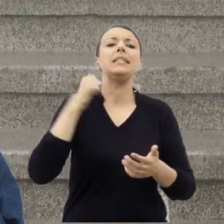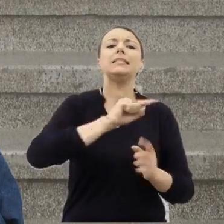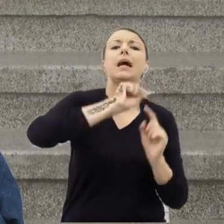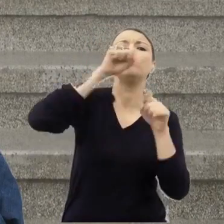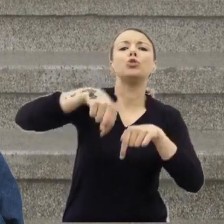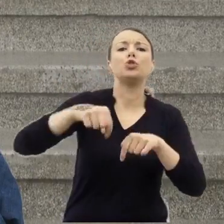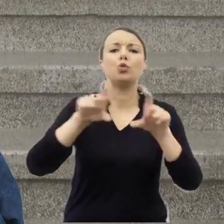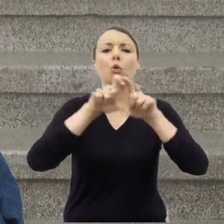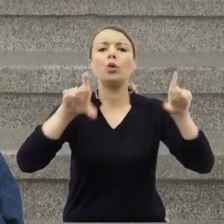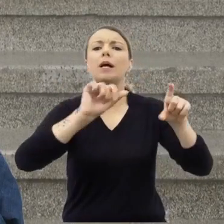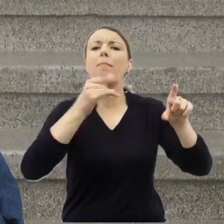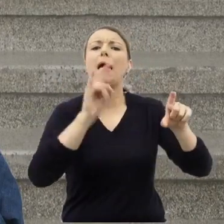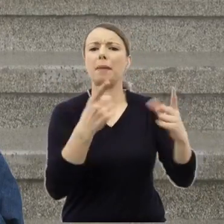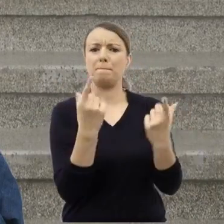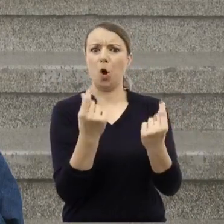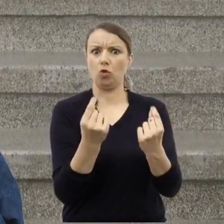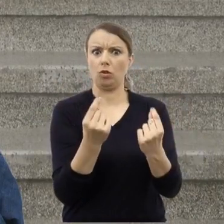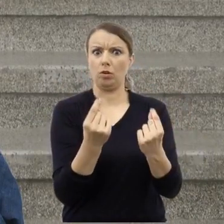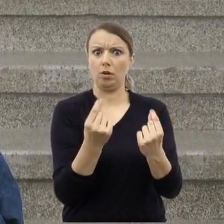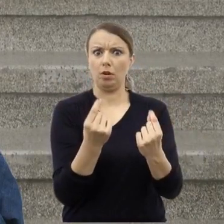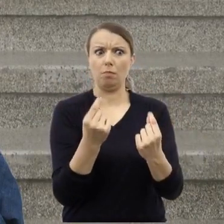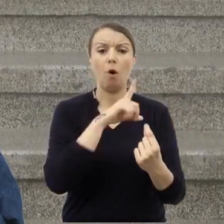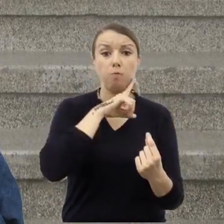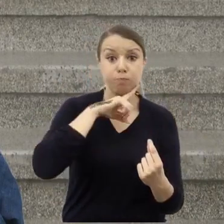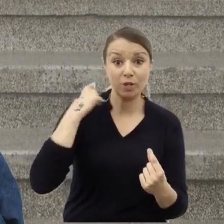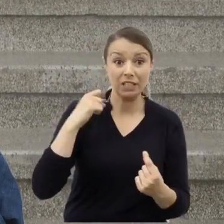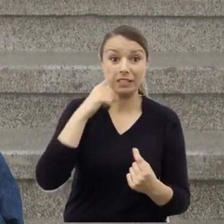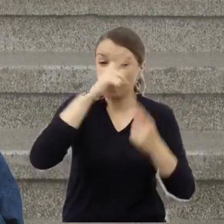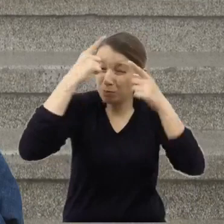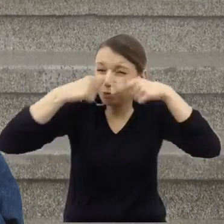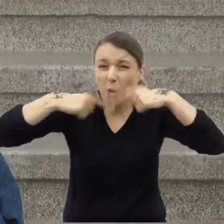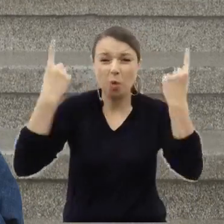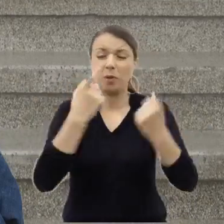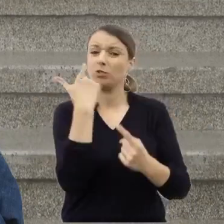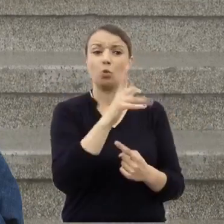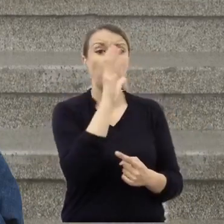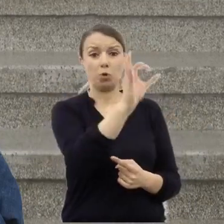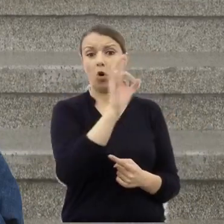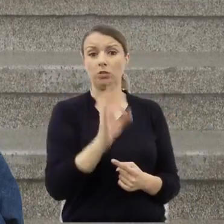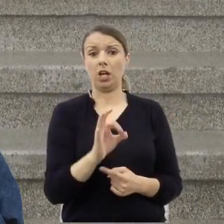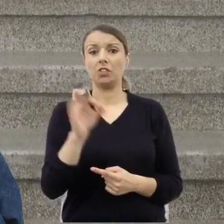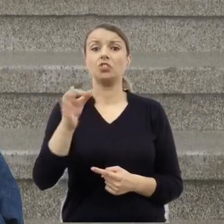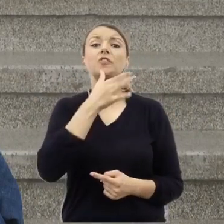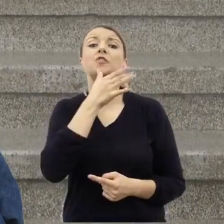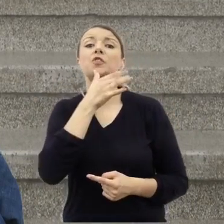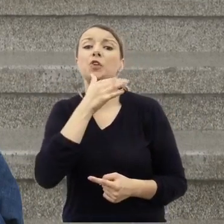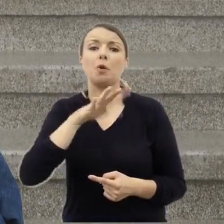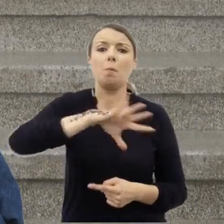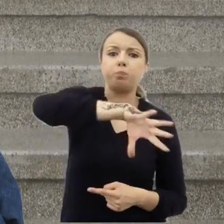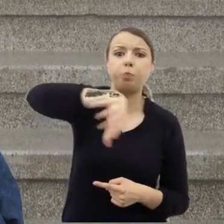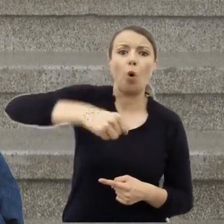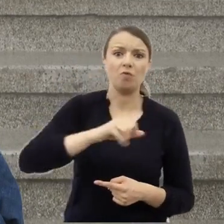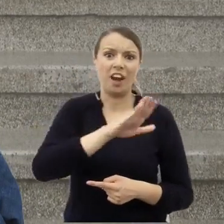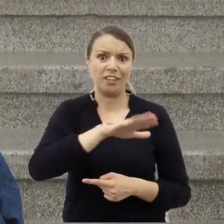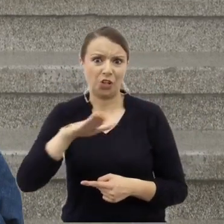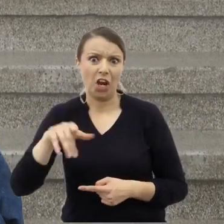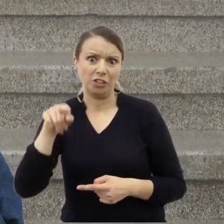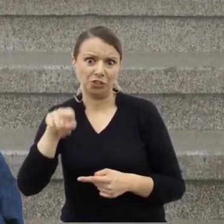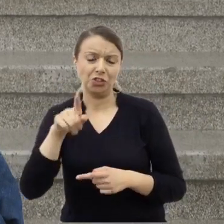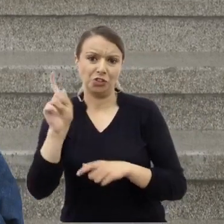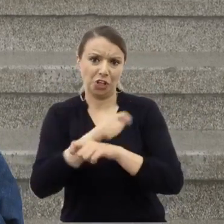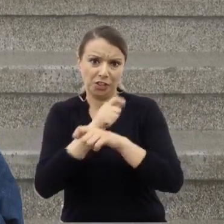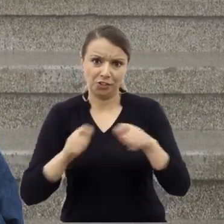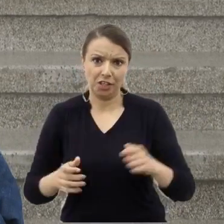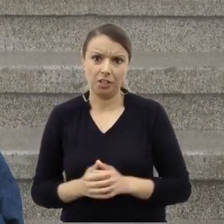Milicjanci byli absolutnie przekonani, że Żydzi porywają dzieci na mace i przeszukanie, które miało miejsce na